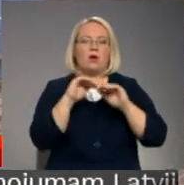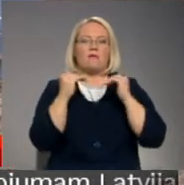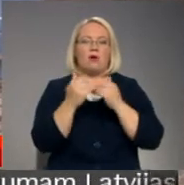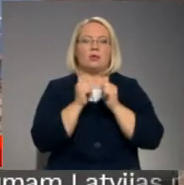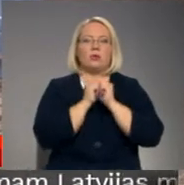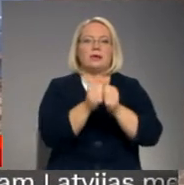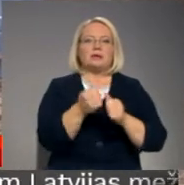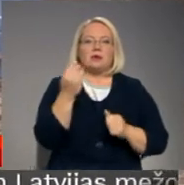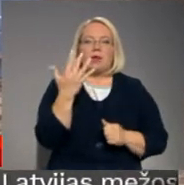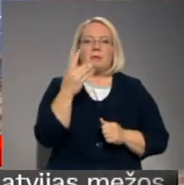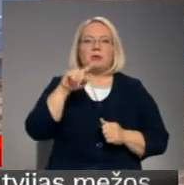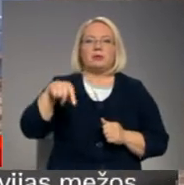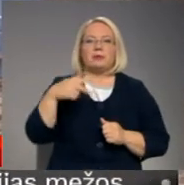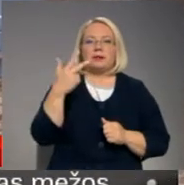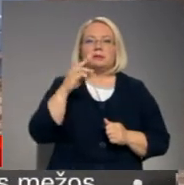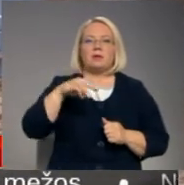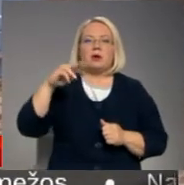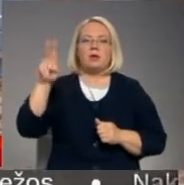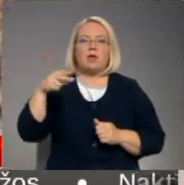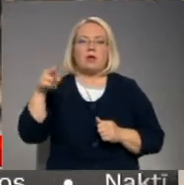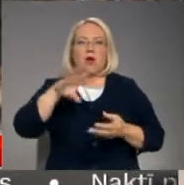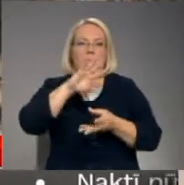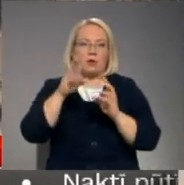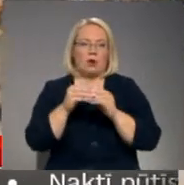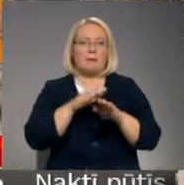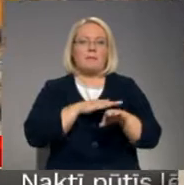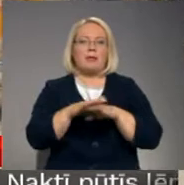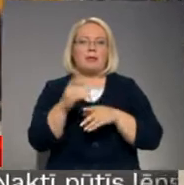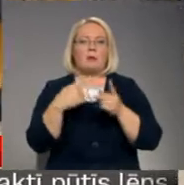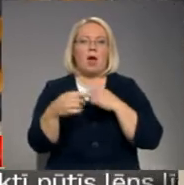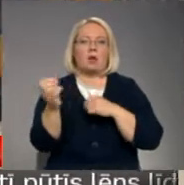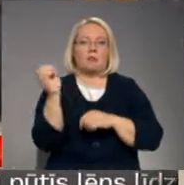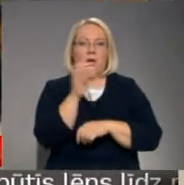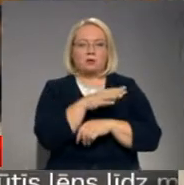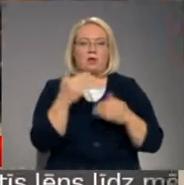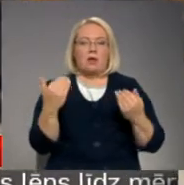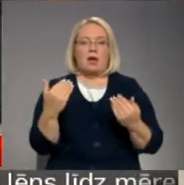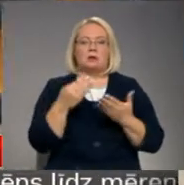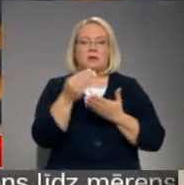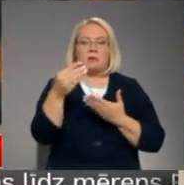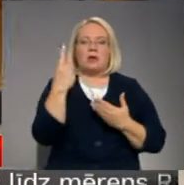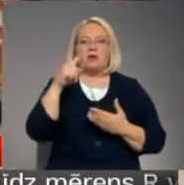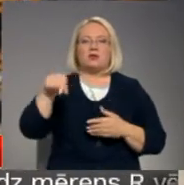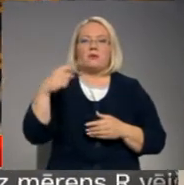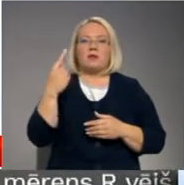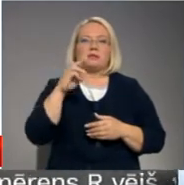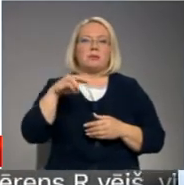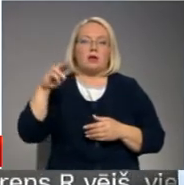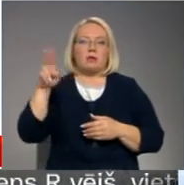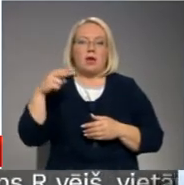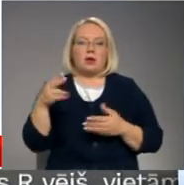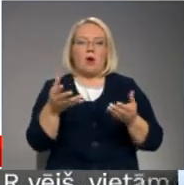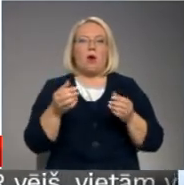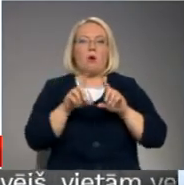līdzfinansējuma 5,3 miljonu eiro apmērā pilnīgu atmaksu. Šobrīd jau atmaksāts 1,1 miljonus eiro un